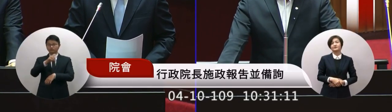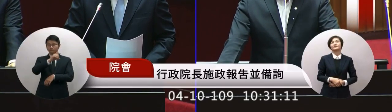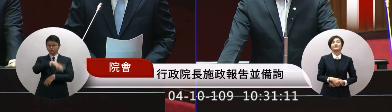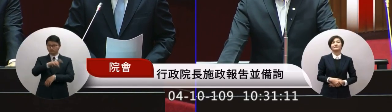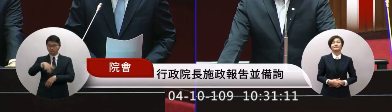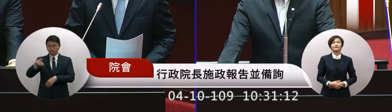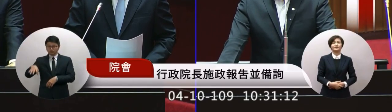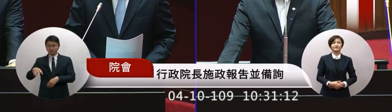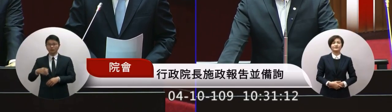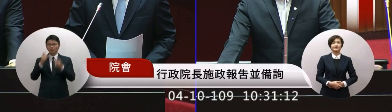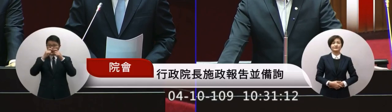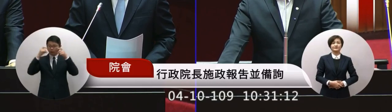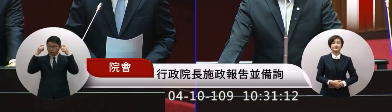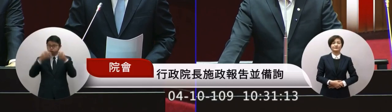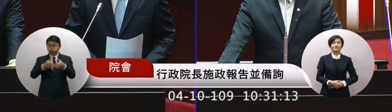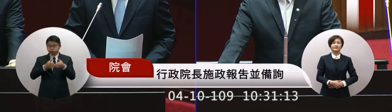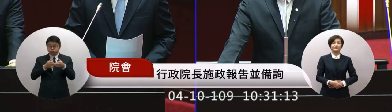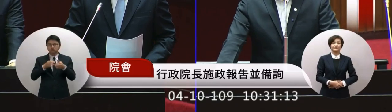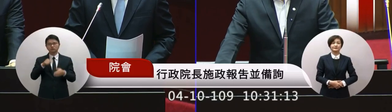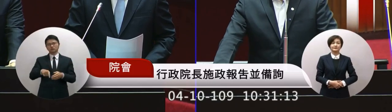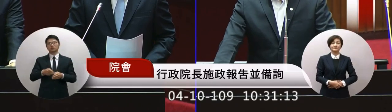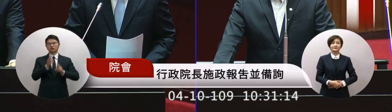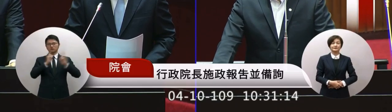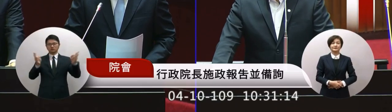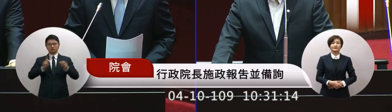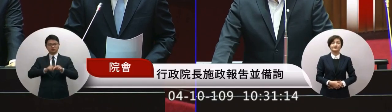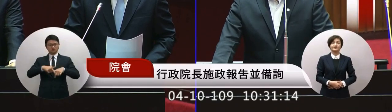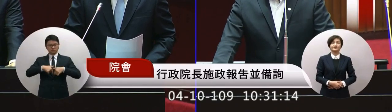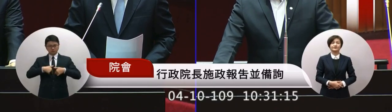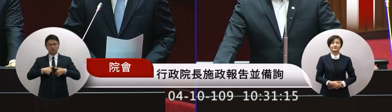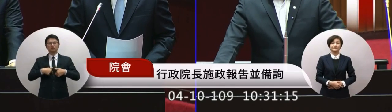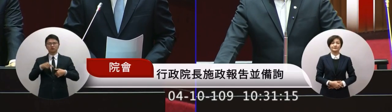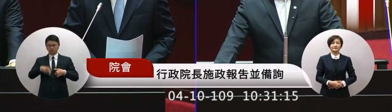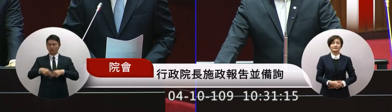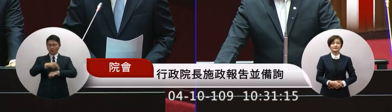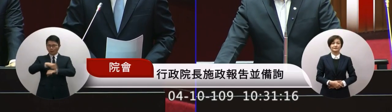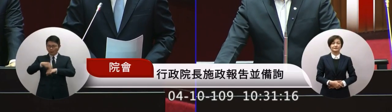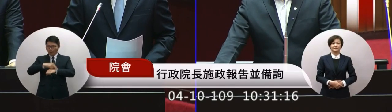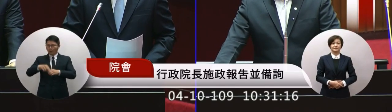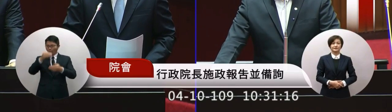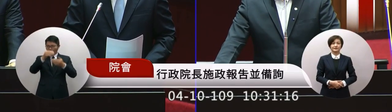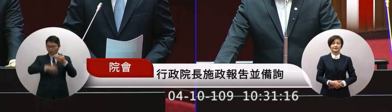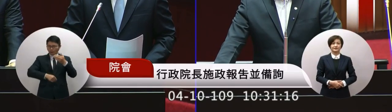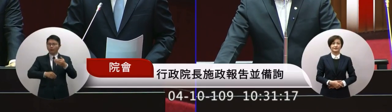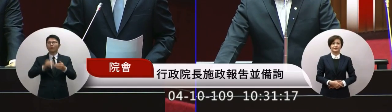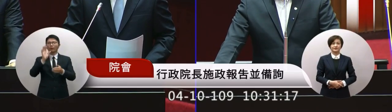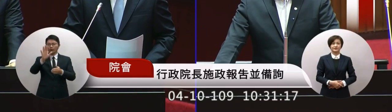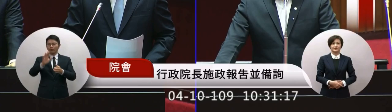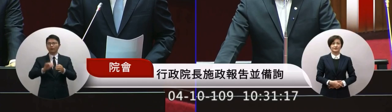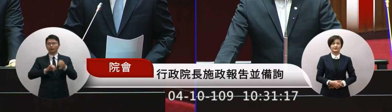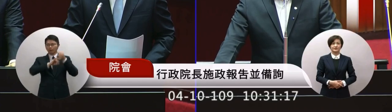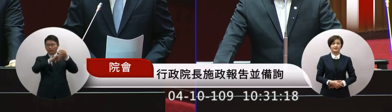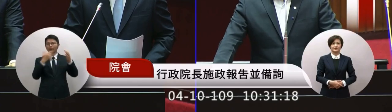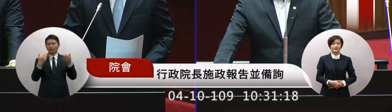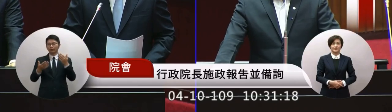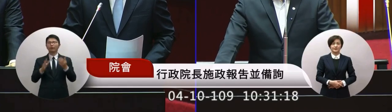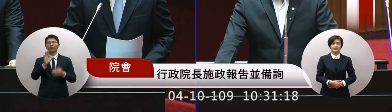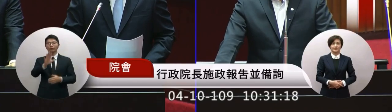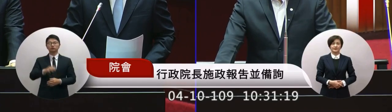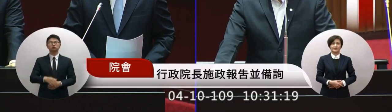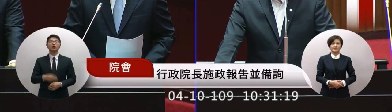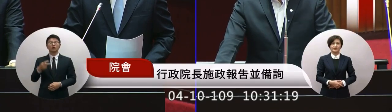合應該戴口罩這個指揮中心已經有做規範並且指引甚至於